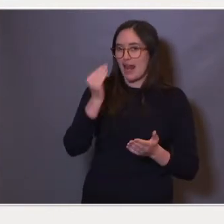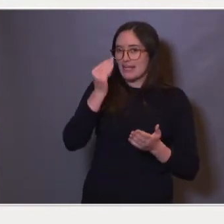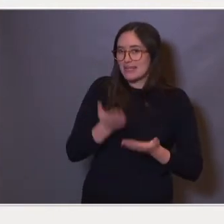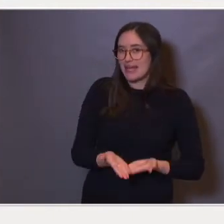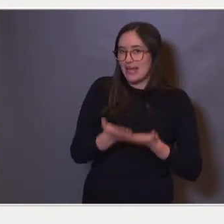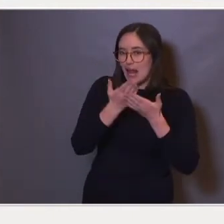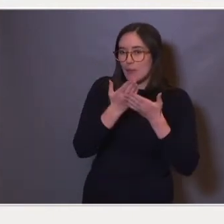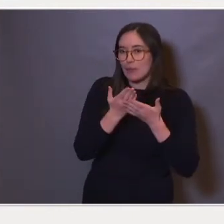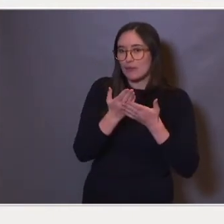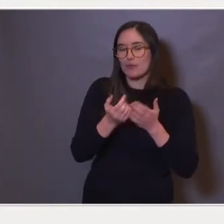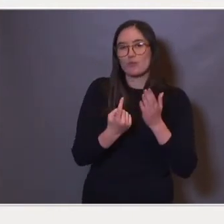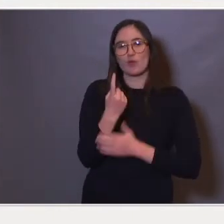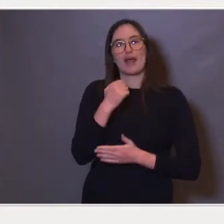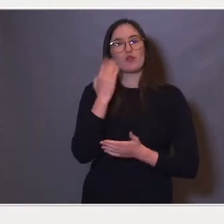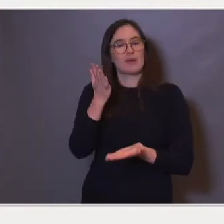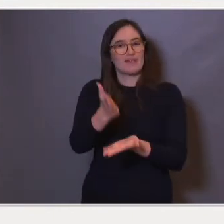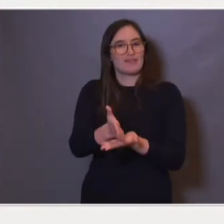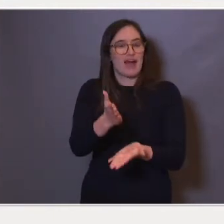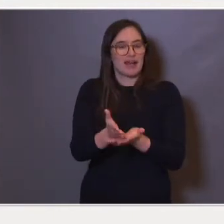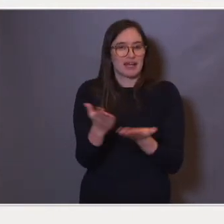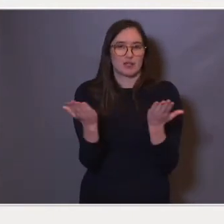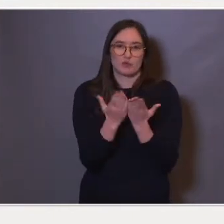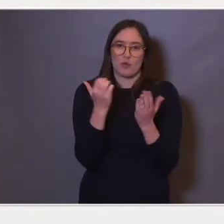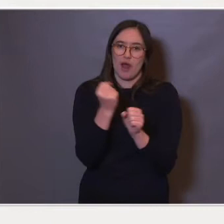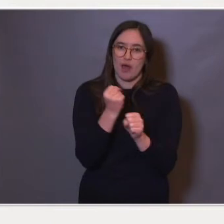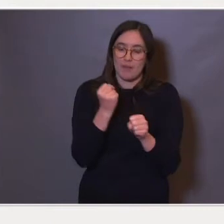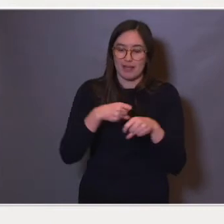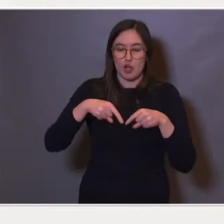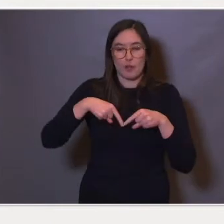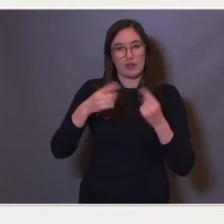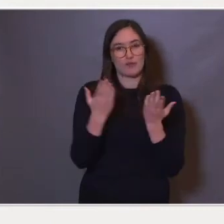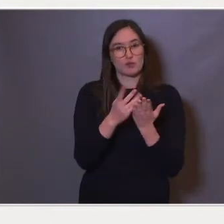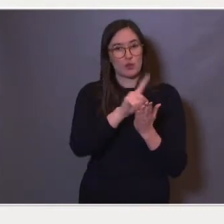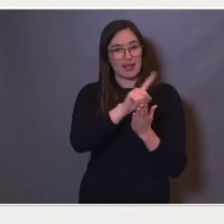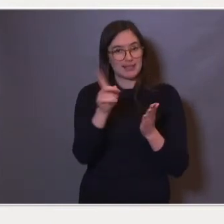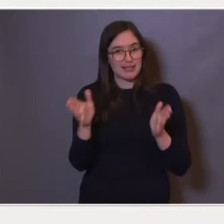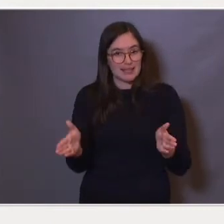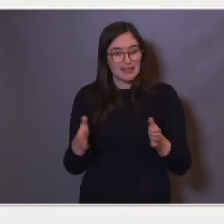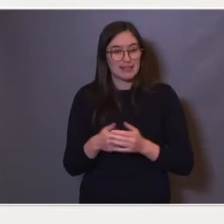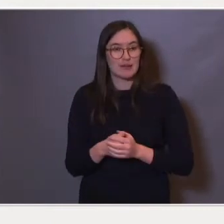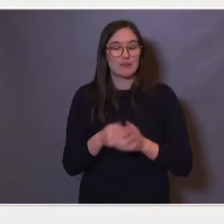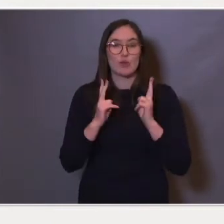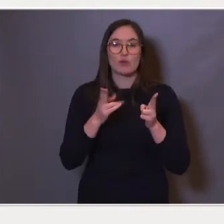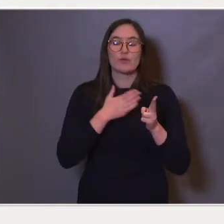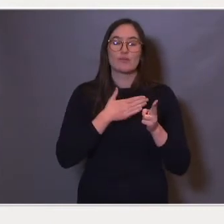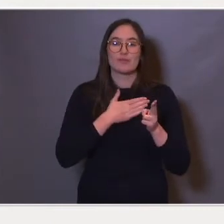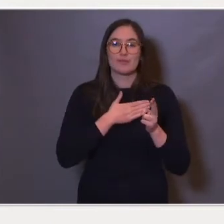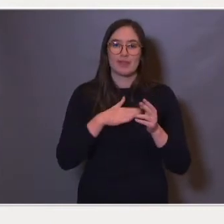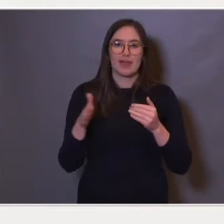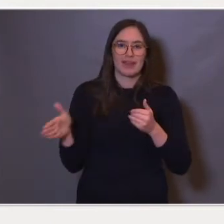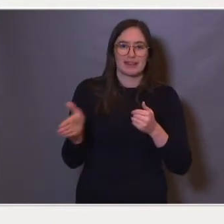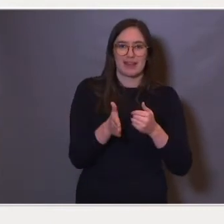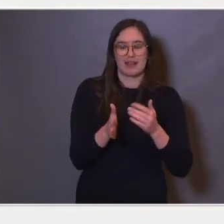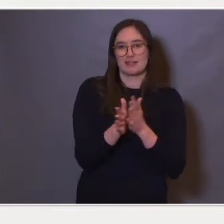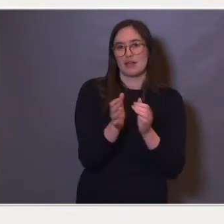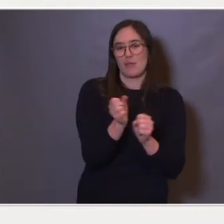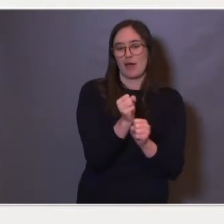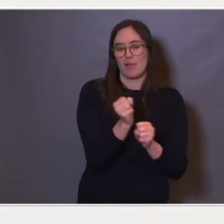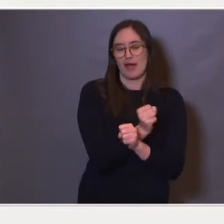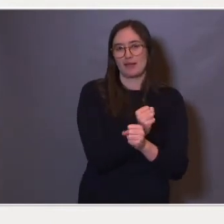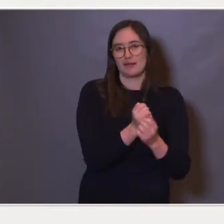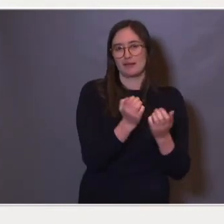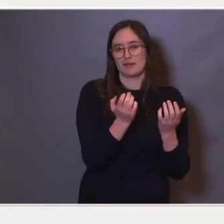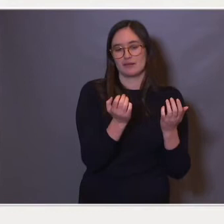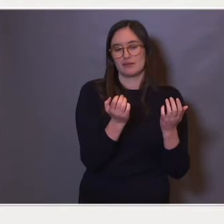kunne bli ferdig med skolearbeidet i skoletiden. Og det skal åpne for tett samarbeid mellom SFO